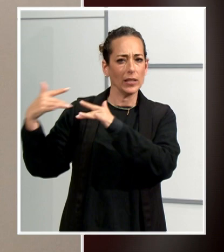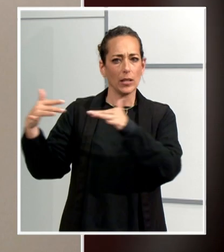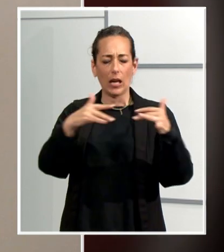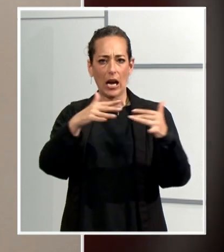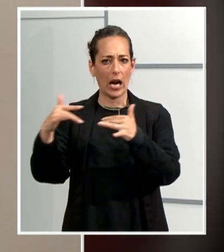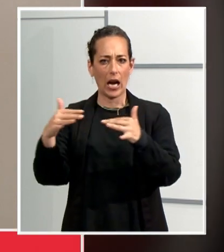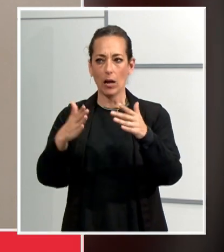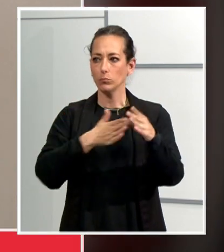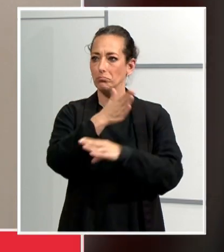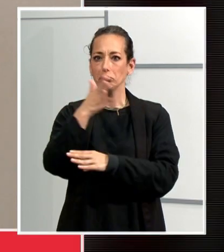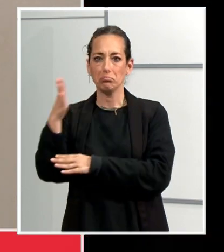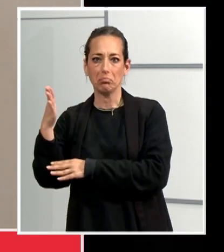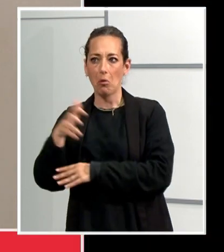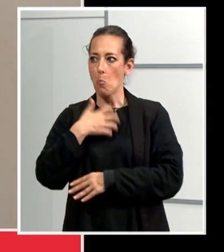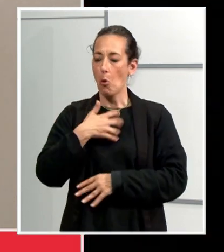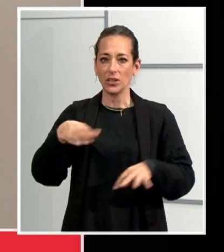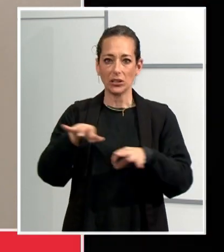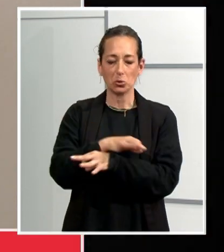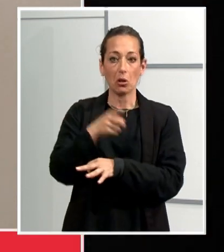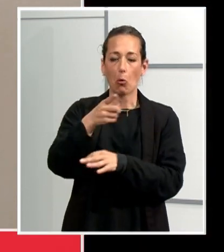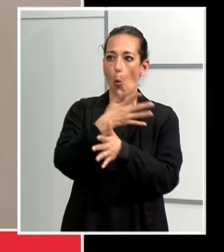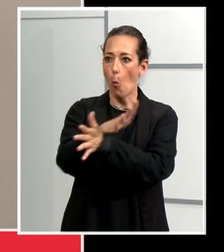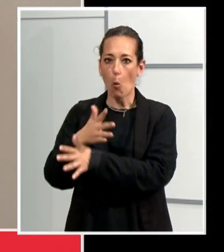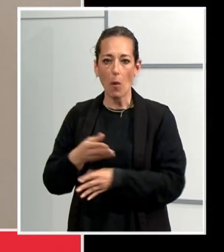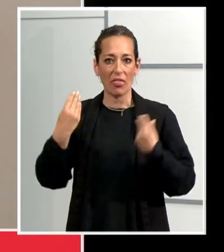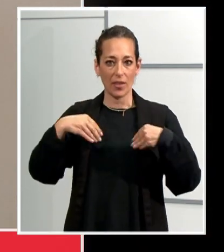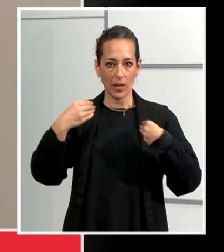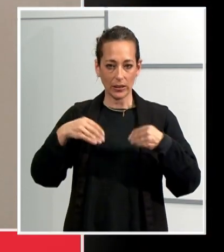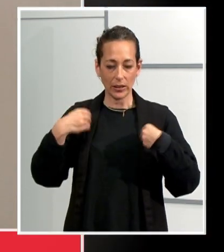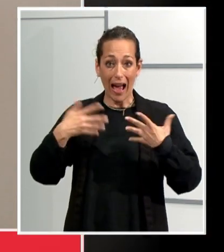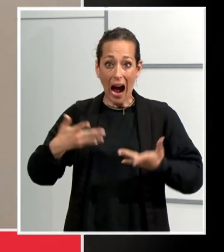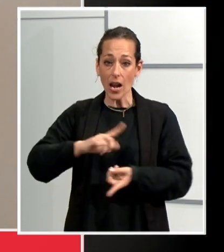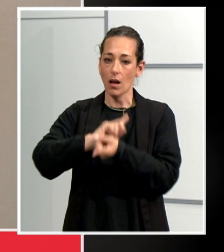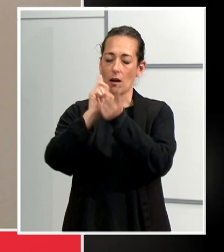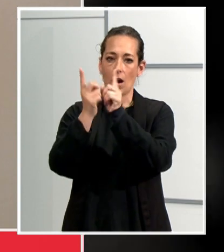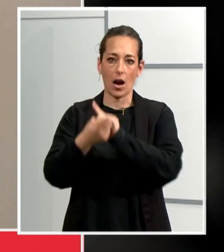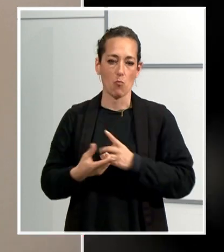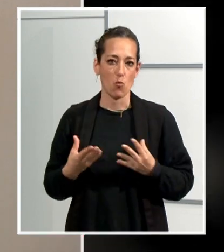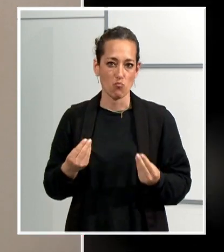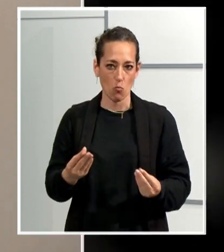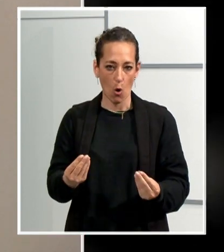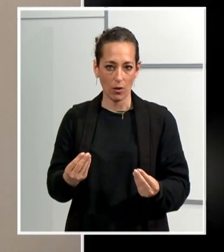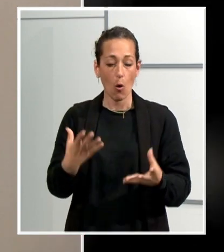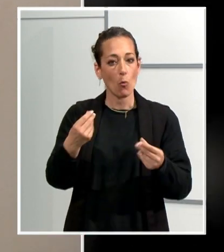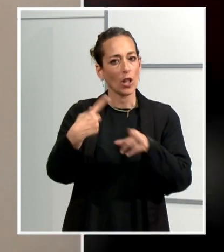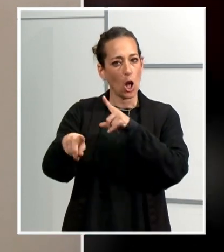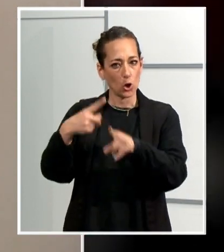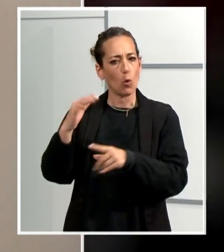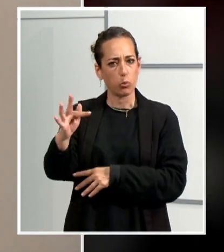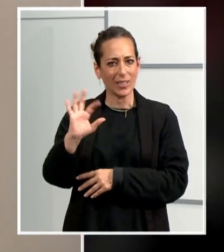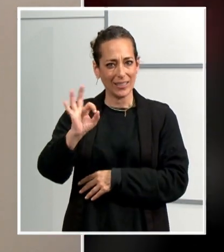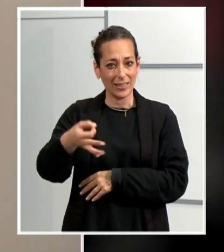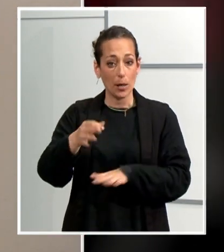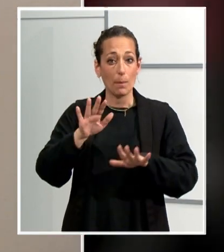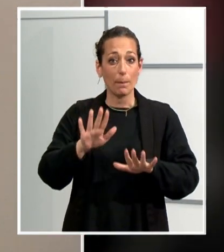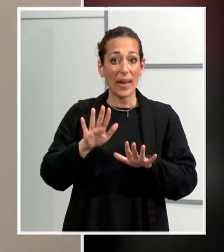molestaven. Vull dir, tu jugaves i tu passaves bé. que ara ha canviat molt o sigui, ha canviat molt cap a bé moltes coses però és el que deia abans